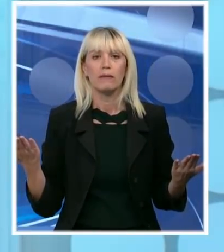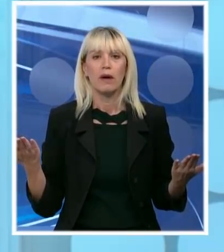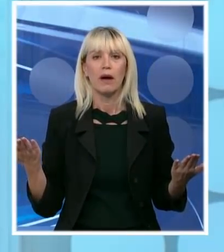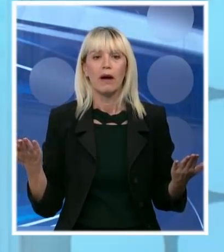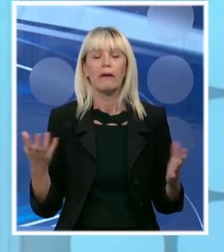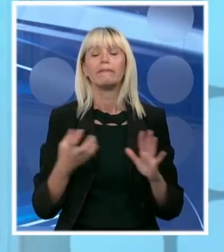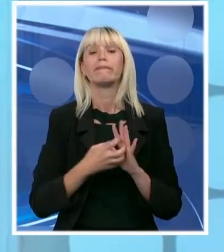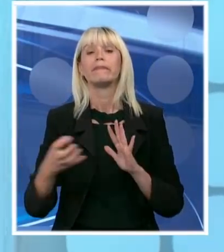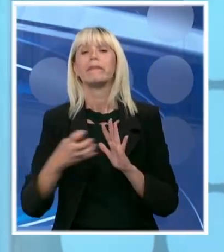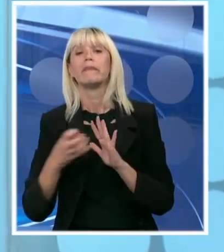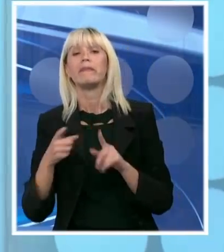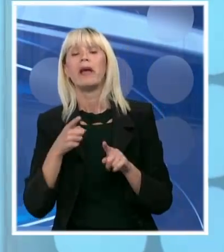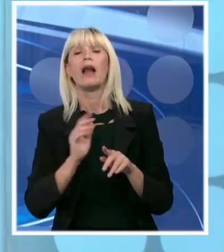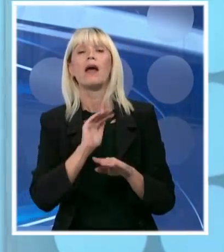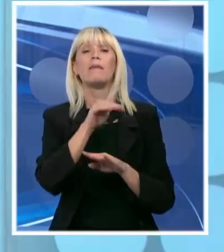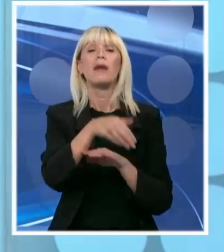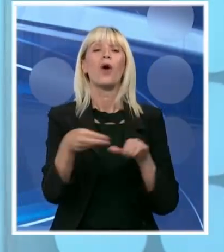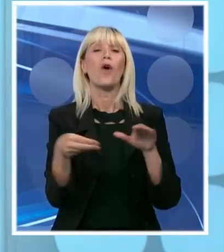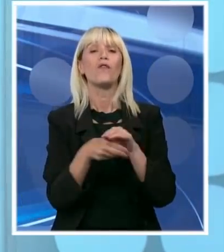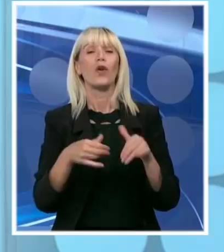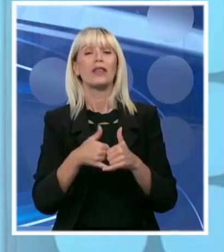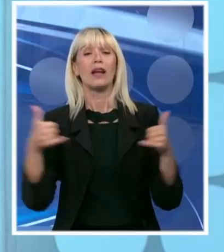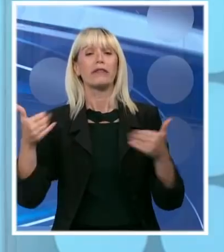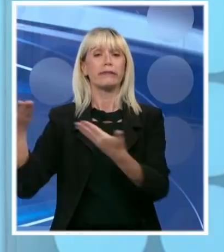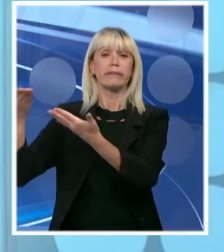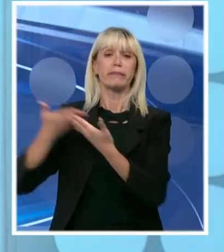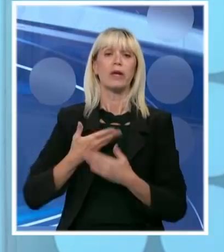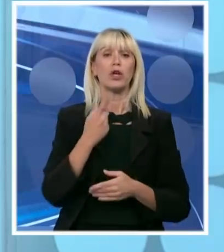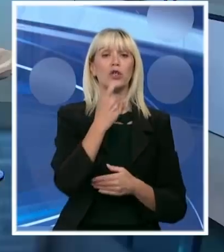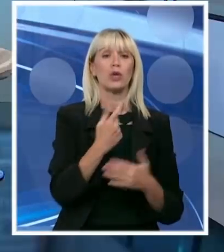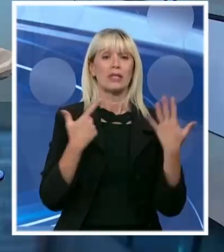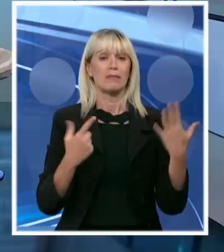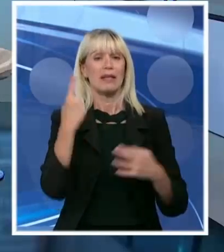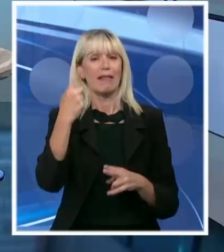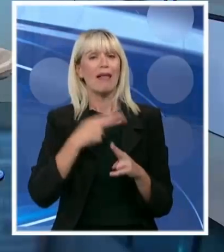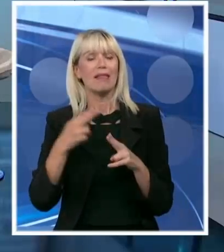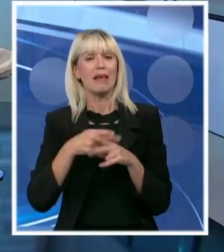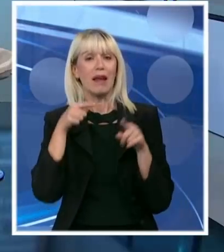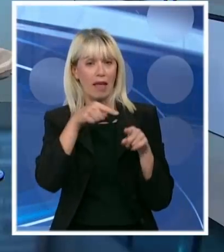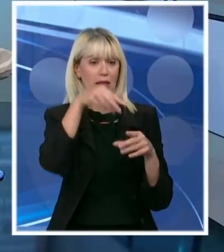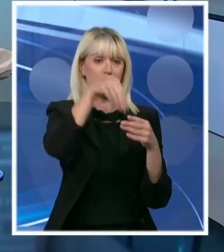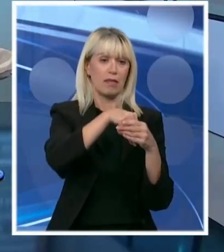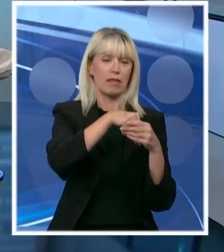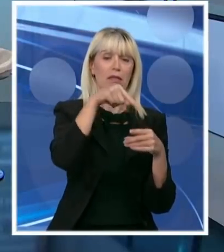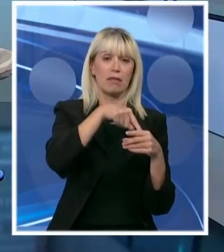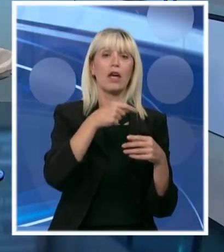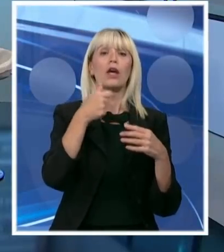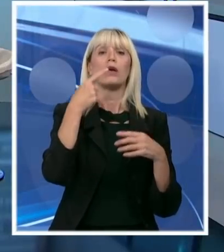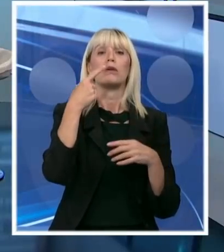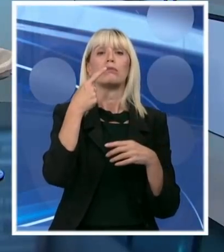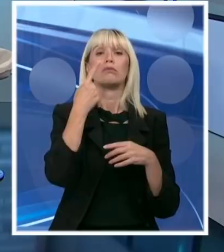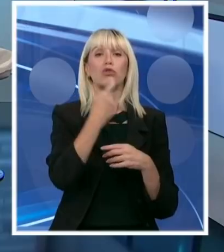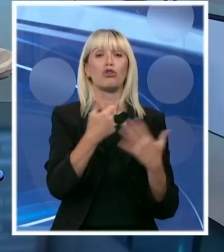Dalje smo preko Fonda za razvoj do sada odobrili 1171 kredit za oko 65 miliona evra.